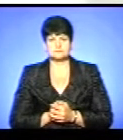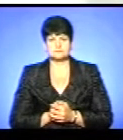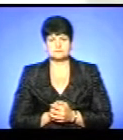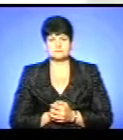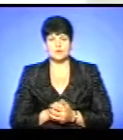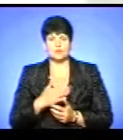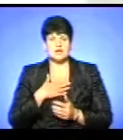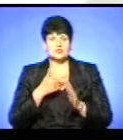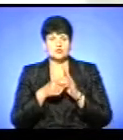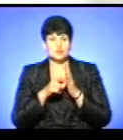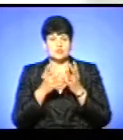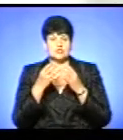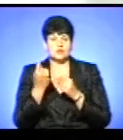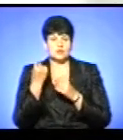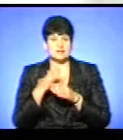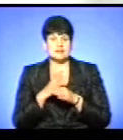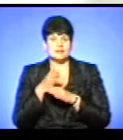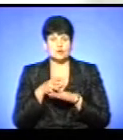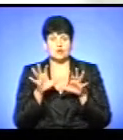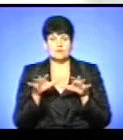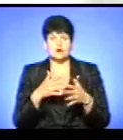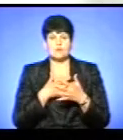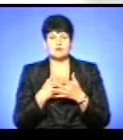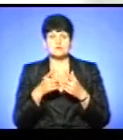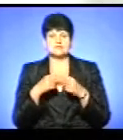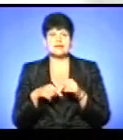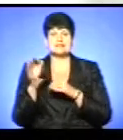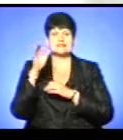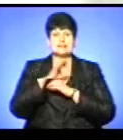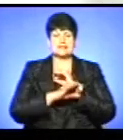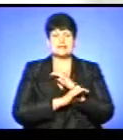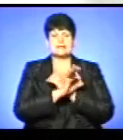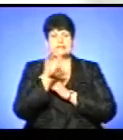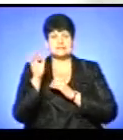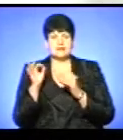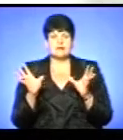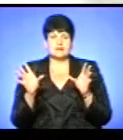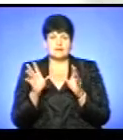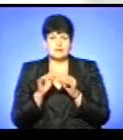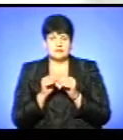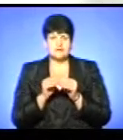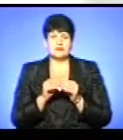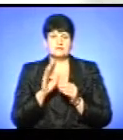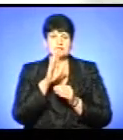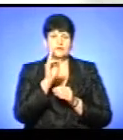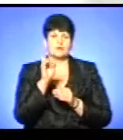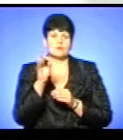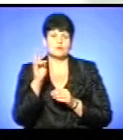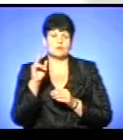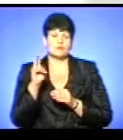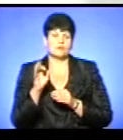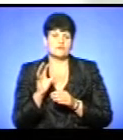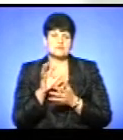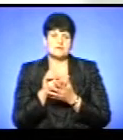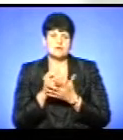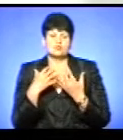У нашій студії ще один гість, голова громадської організації «Схід і Захід. Єдині назавжди» – пан Василь Конько. Він займається